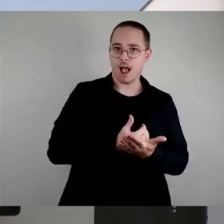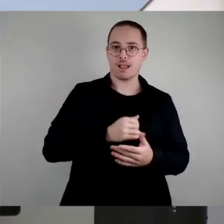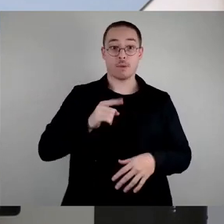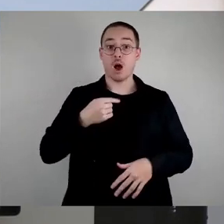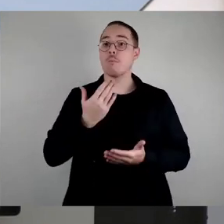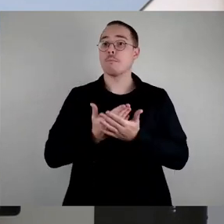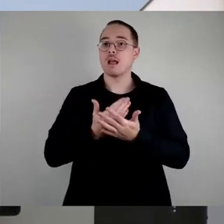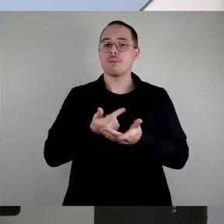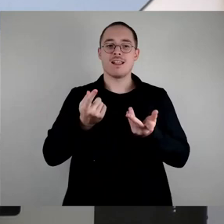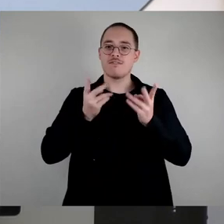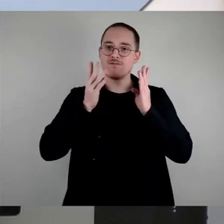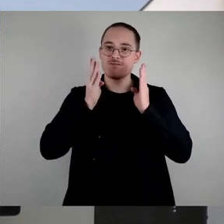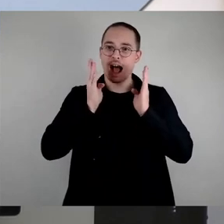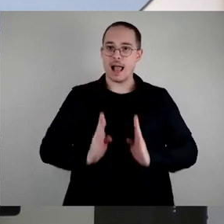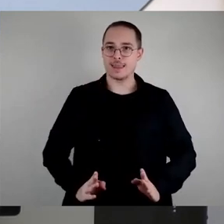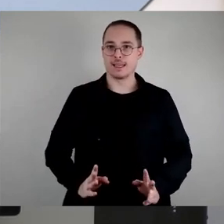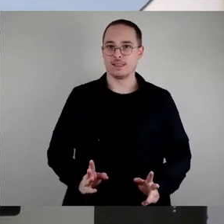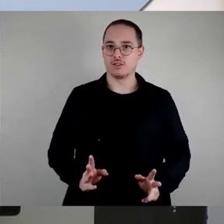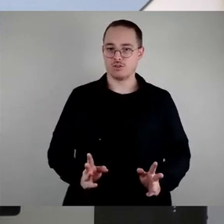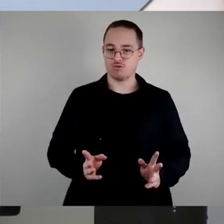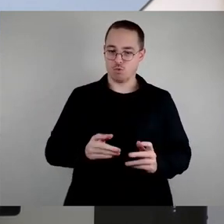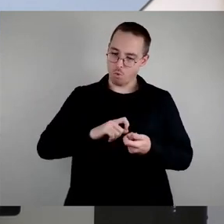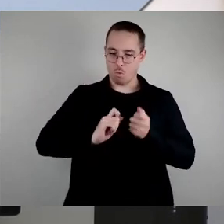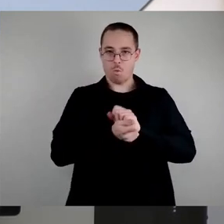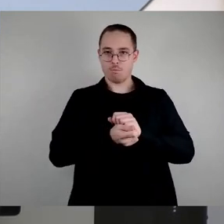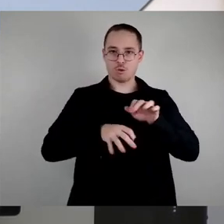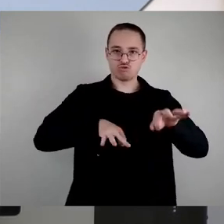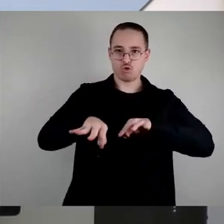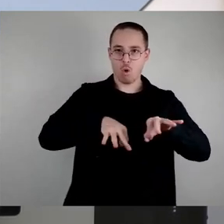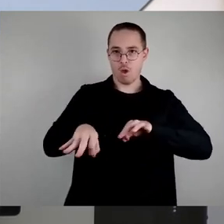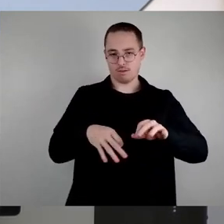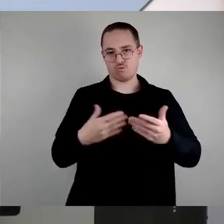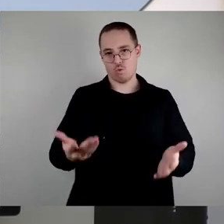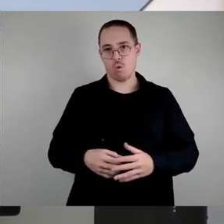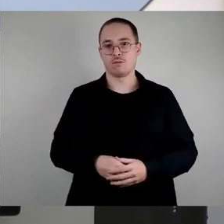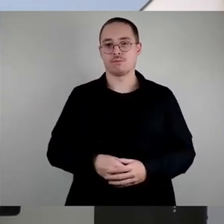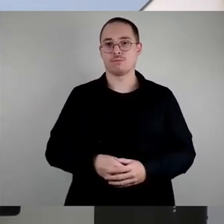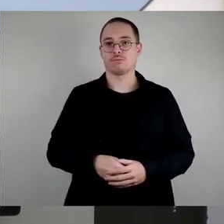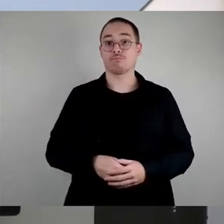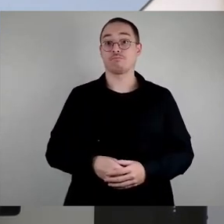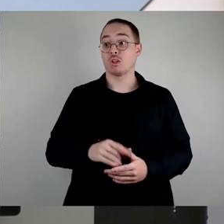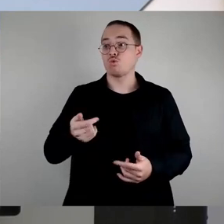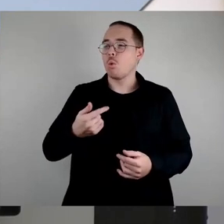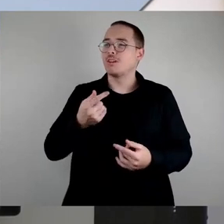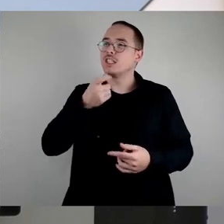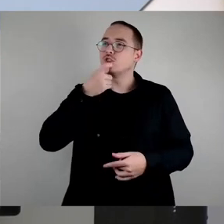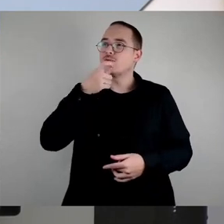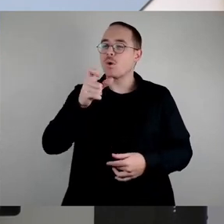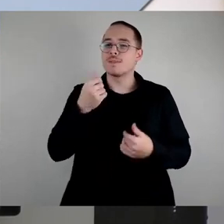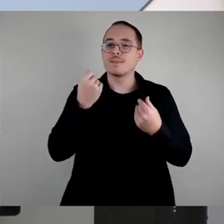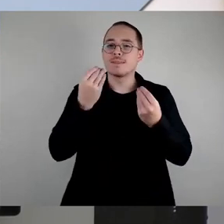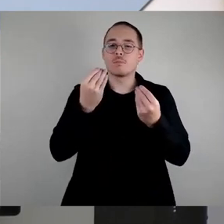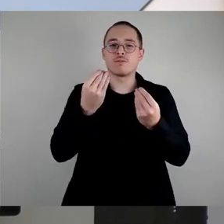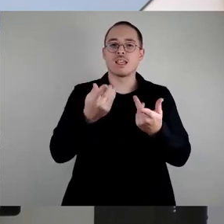Der sagt ja das Wort sozusagen. Hier kann Politik oder der Staat kann über Steuern steuern. Und an dieser Stelle müsste das